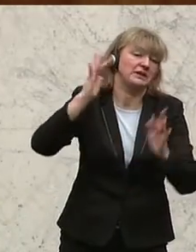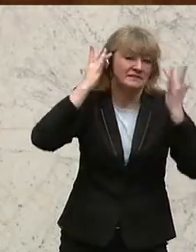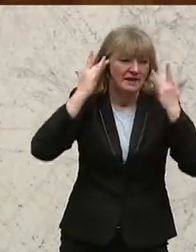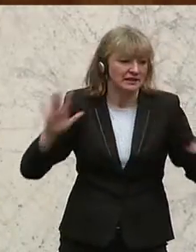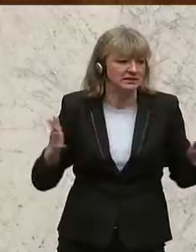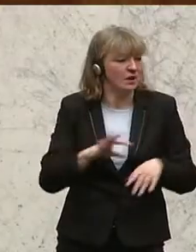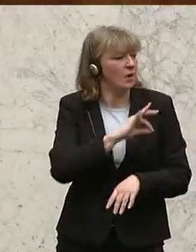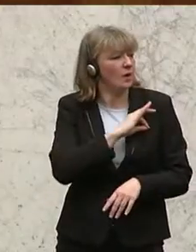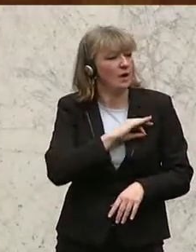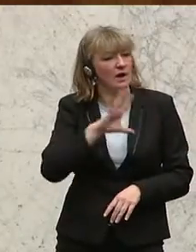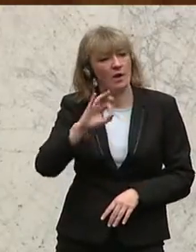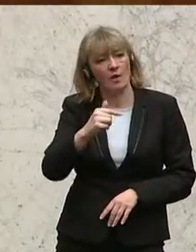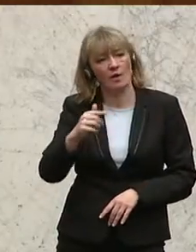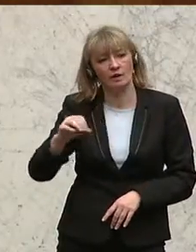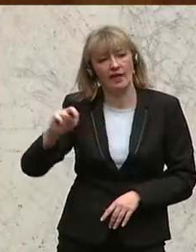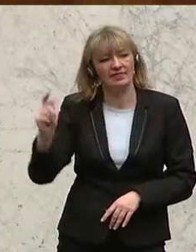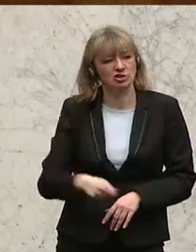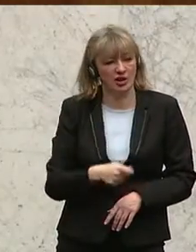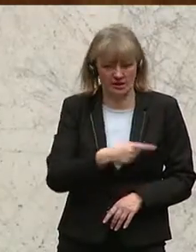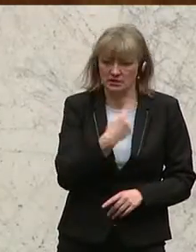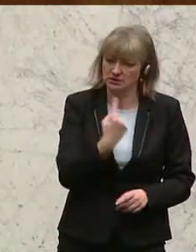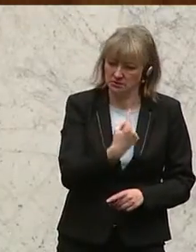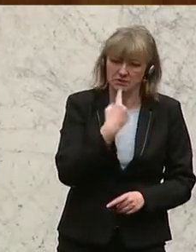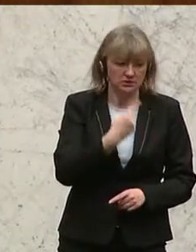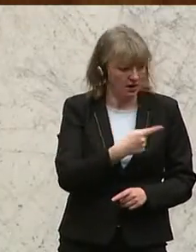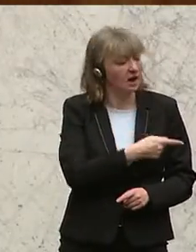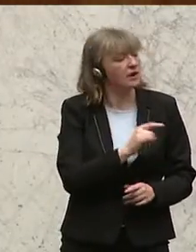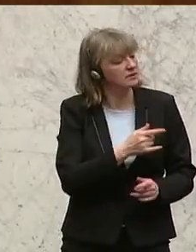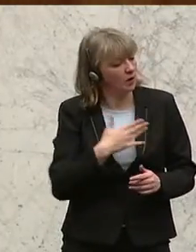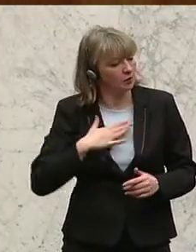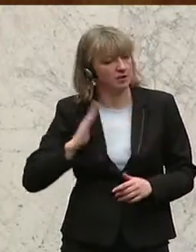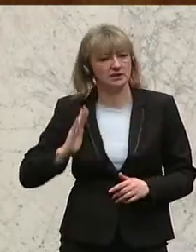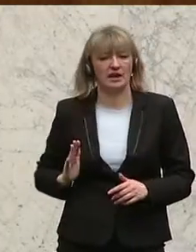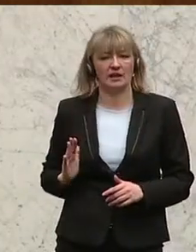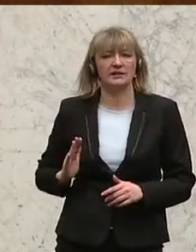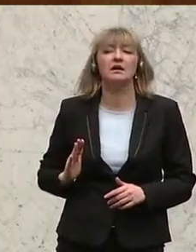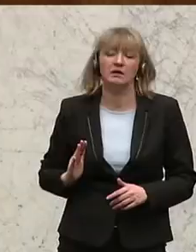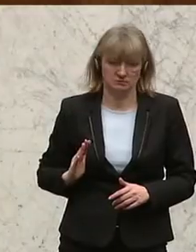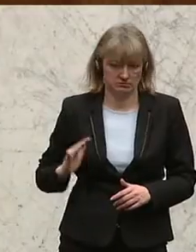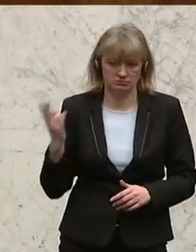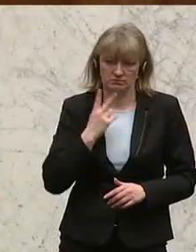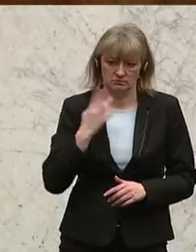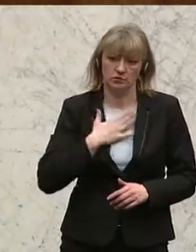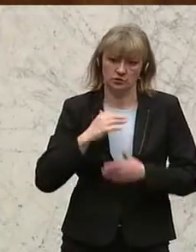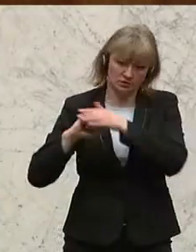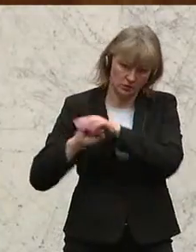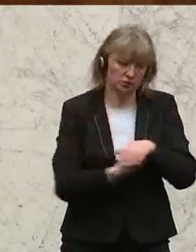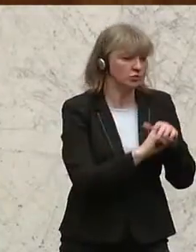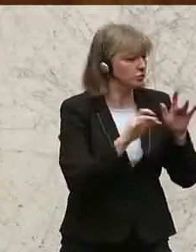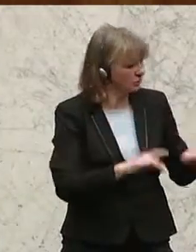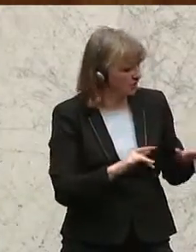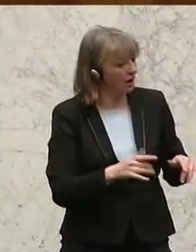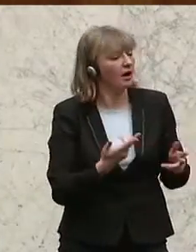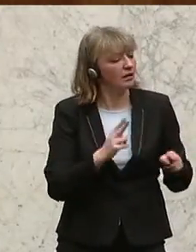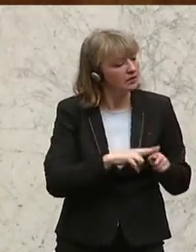Der Kollege Ottenschläger hat ja schon zugesichert, Herr Bundesminister, dass von unserer Seite Unterstützung natürlich zugesagt ist, wenn es